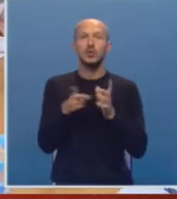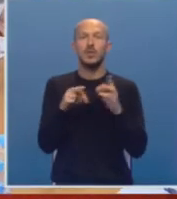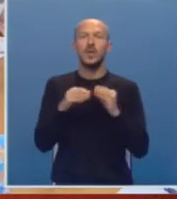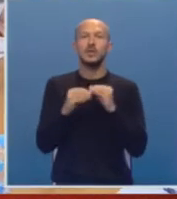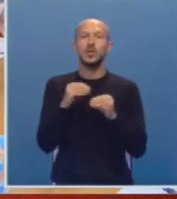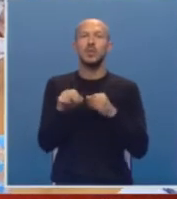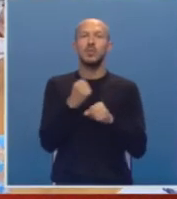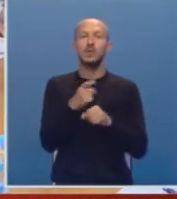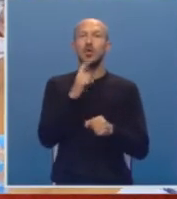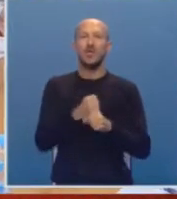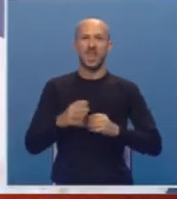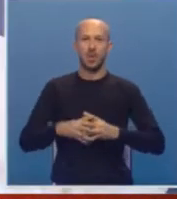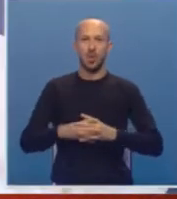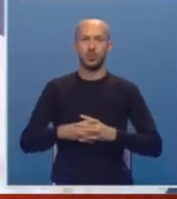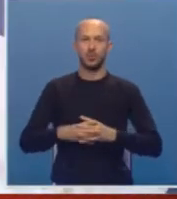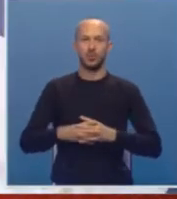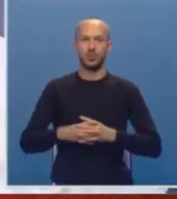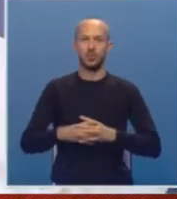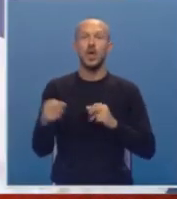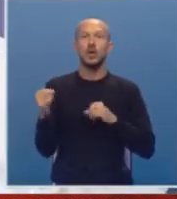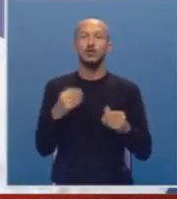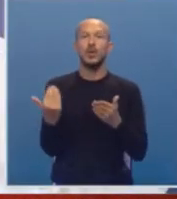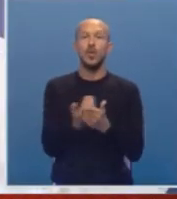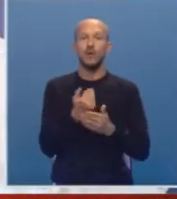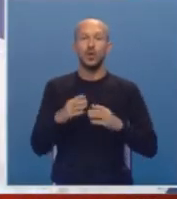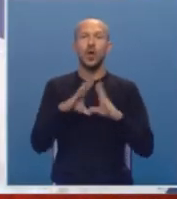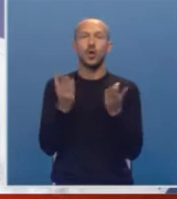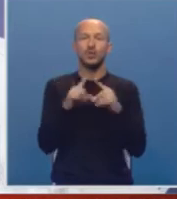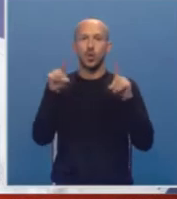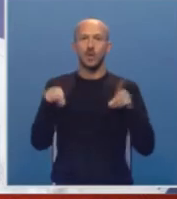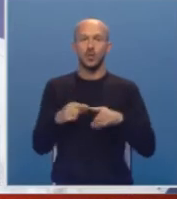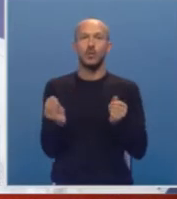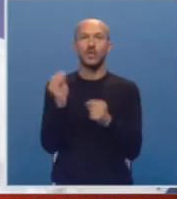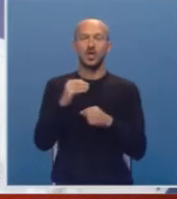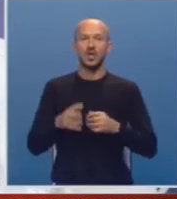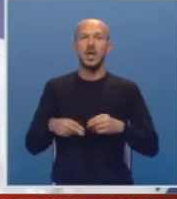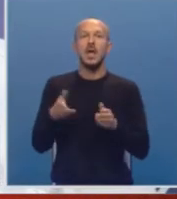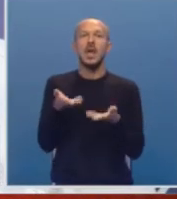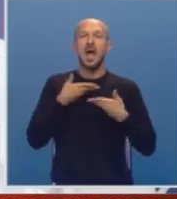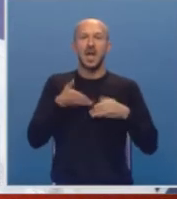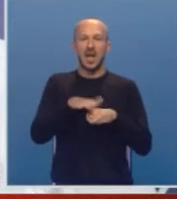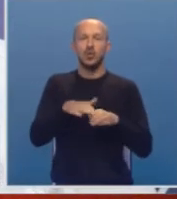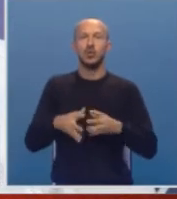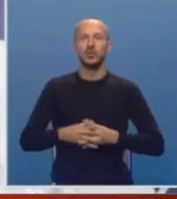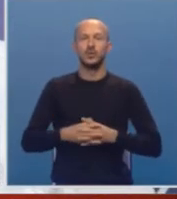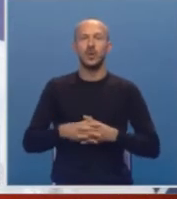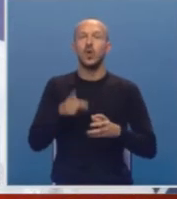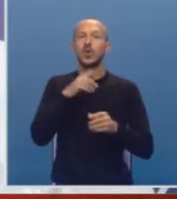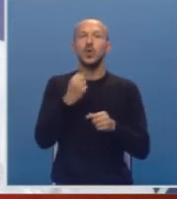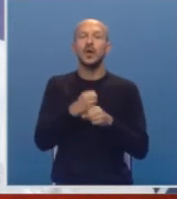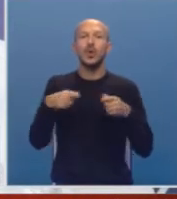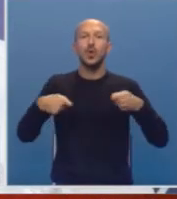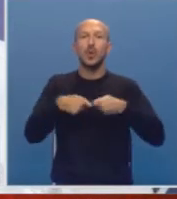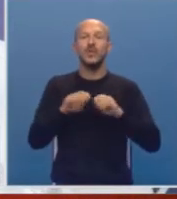složenost posla koji obavljaju. Donošenjem novog kolektivnog ugovora povećati naknadu učiteljima koji rade u